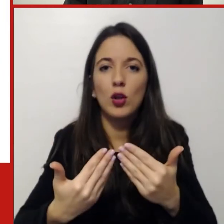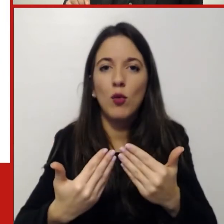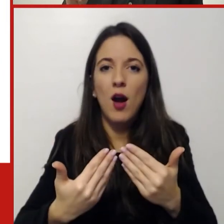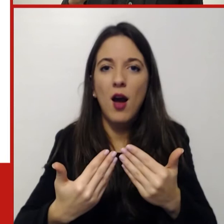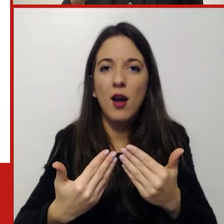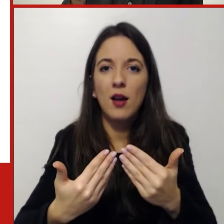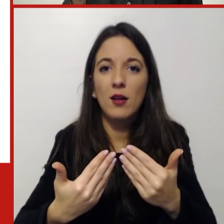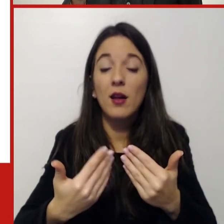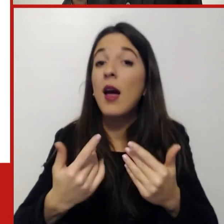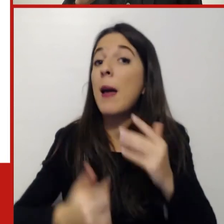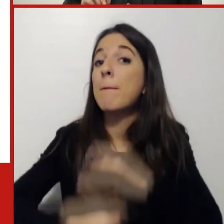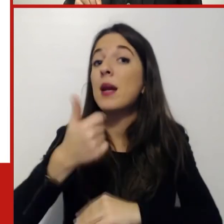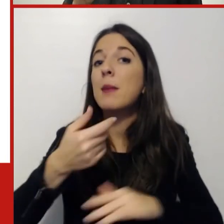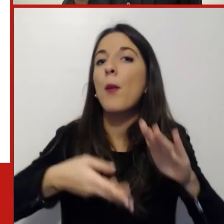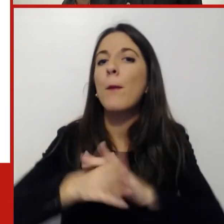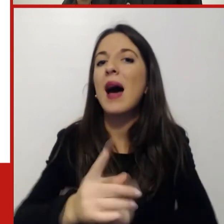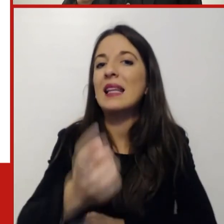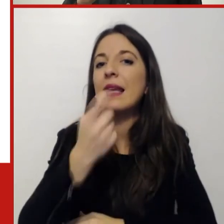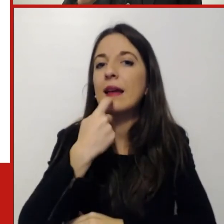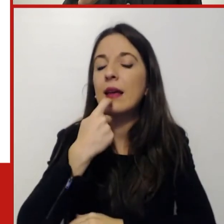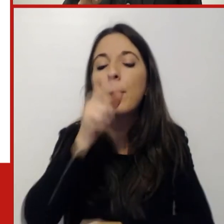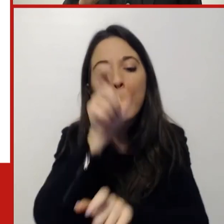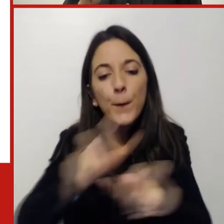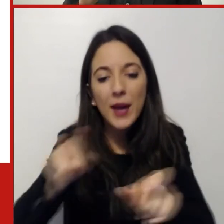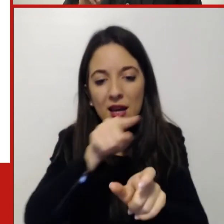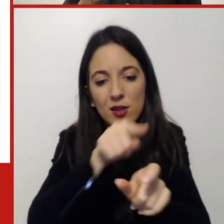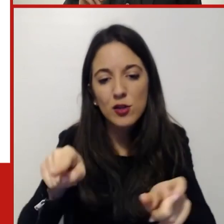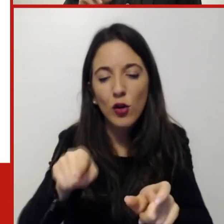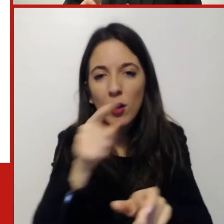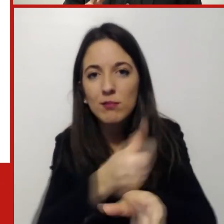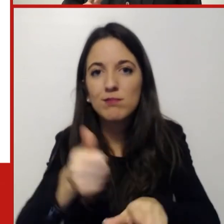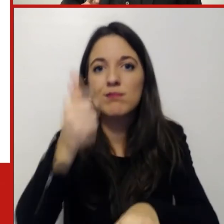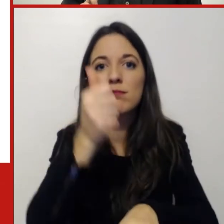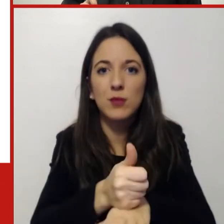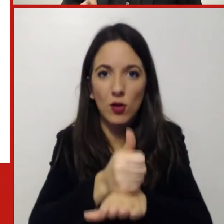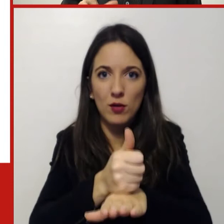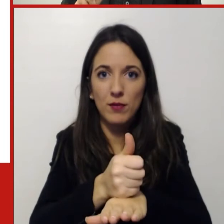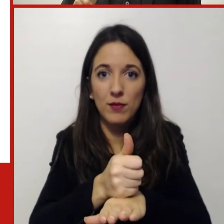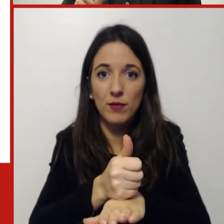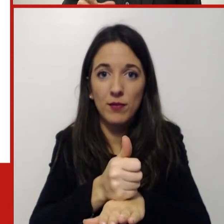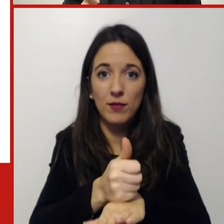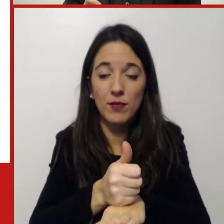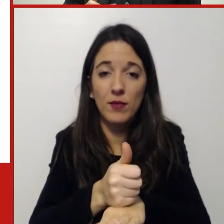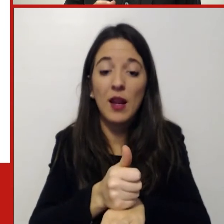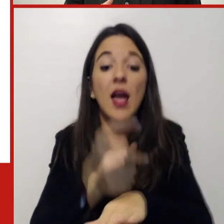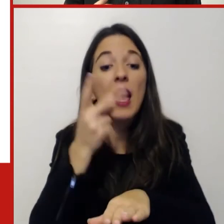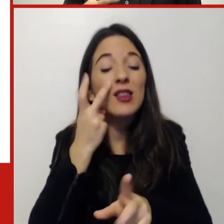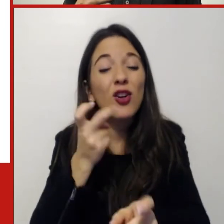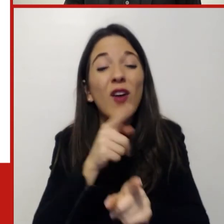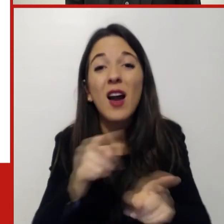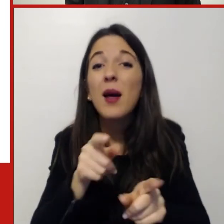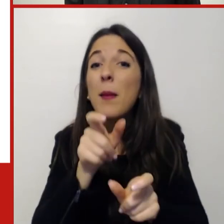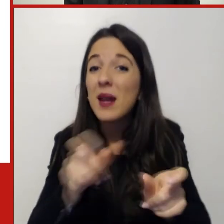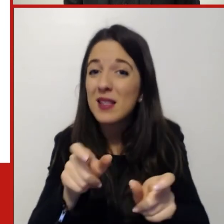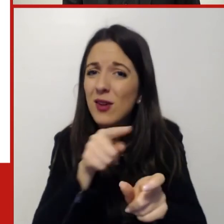persone e aiutare questo per l'organizzazione oggi è una grande sfida aiutarle a ritrovare engagement e anche a